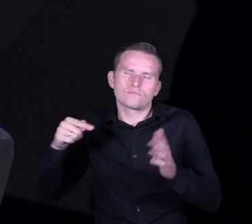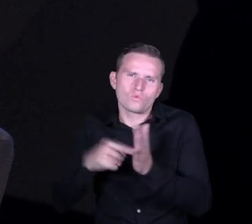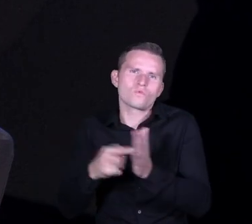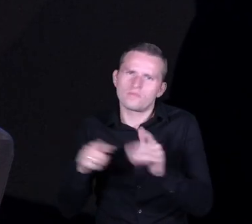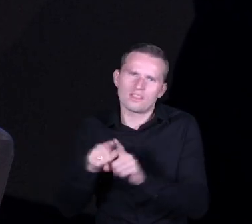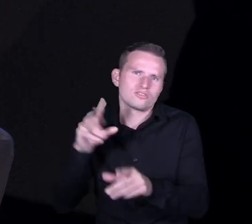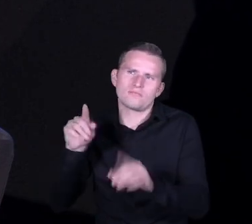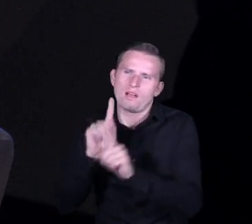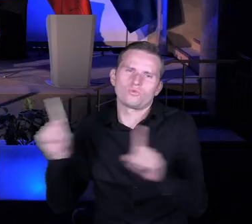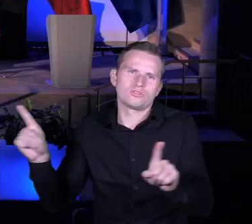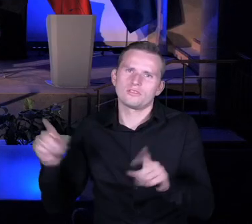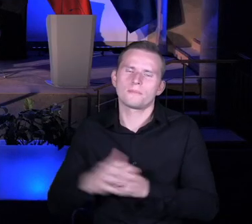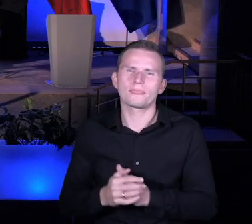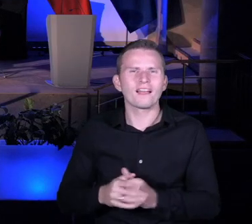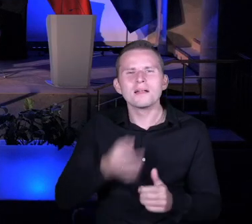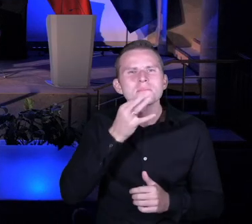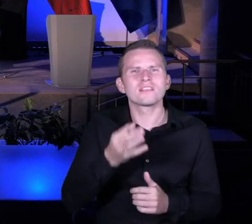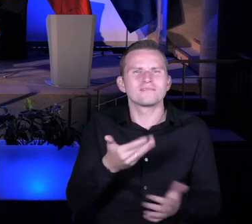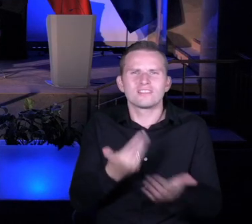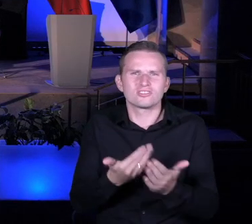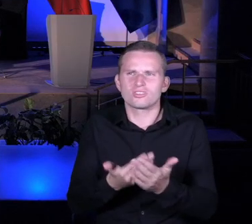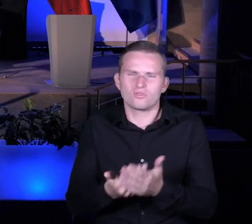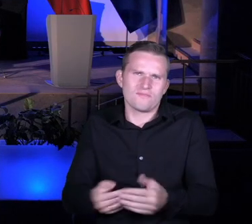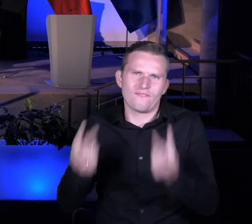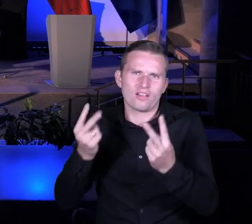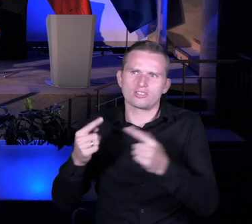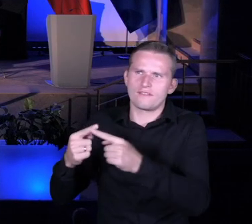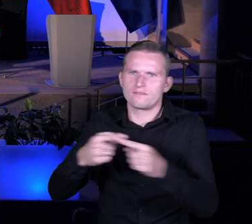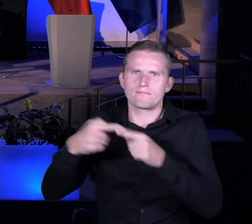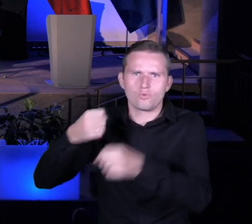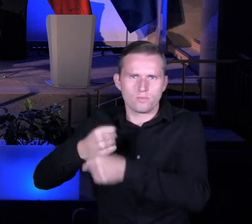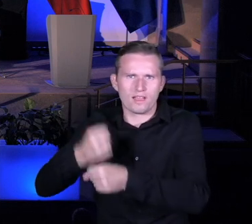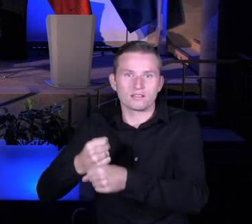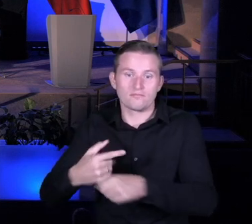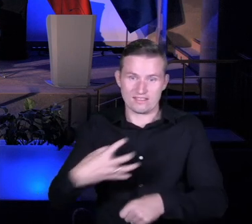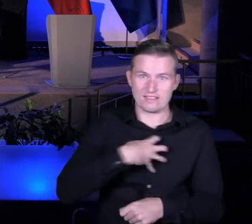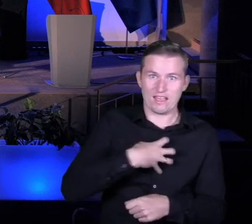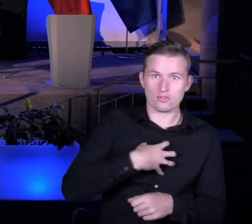Ale chciałam dopytać, dlaczego ta współpraca nauczycieli jest ważna i dlaczego ważne, żeby dyrektorzy to robili?